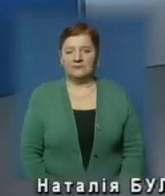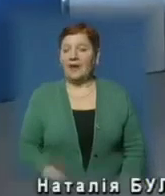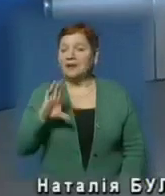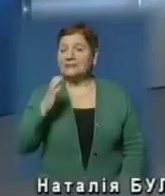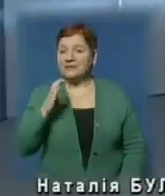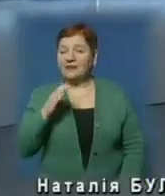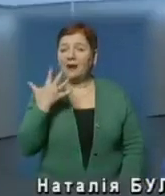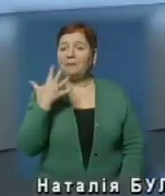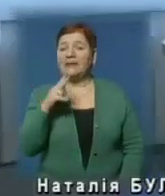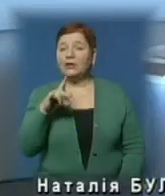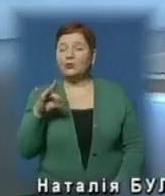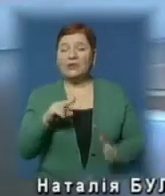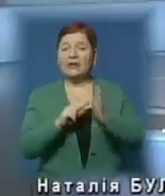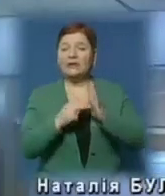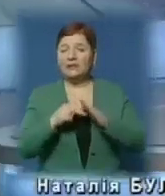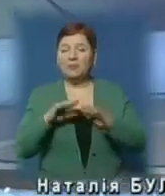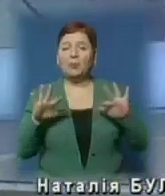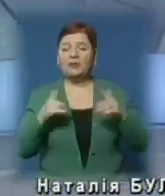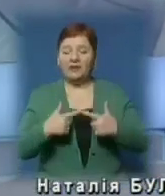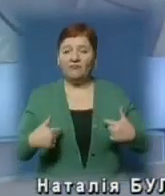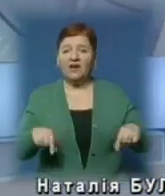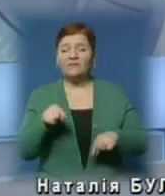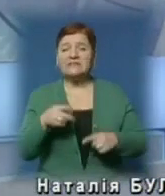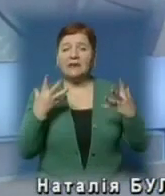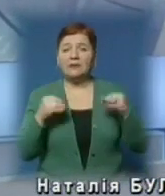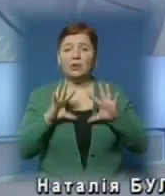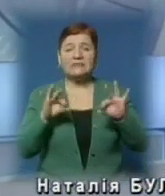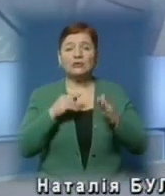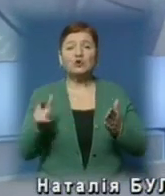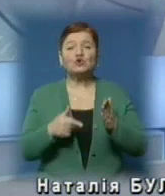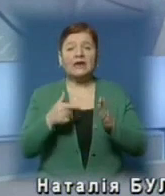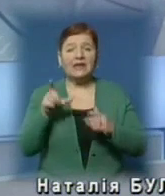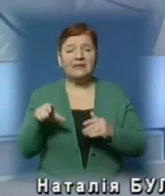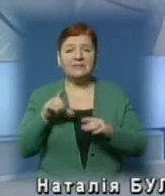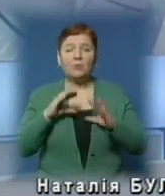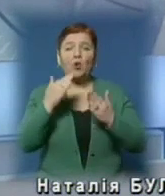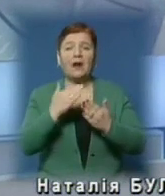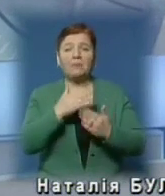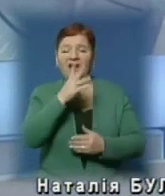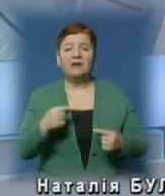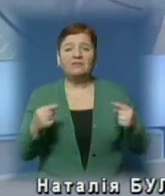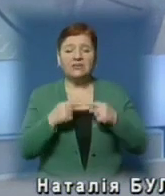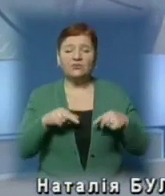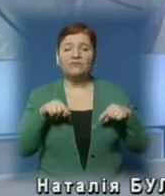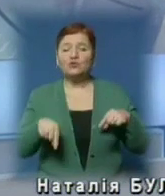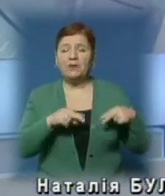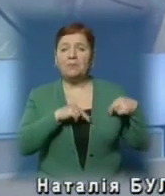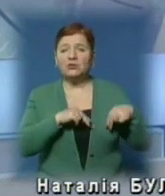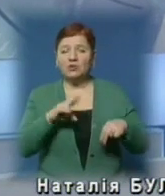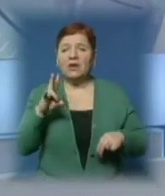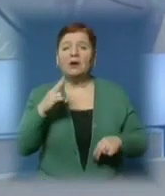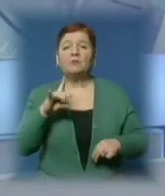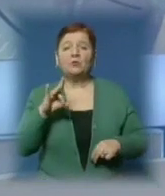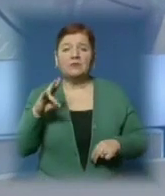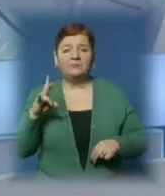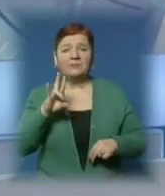Середа, 5 лютого на календарях. Про події в країв цей день розкажуть журналісти інформаційної програми «Вчасно». В студії для вас працюють Мирослава Куруста,